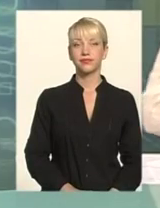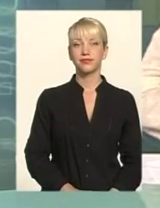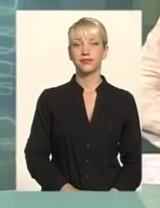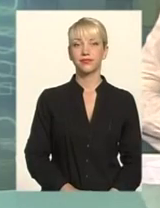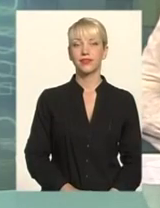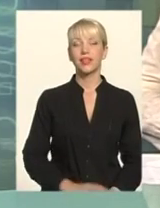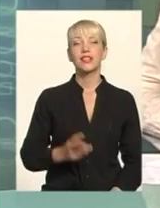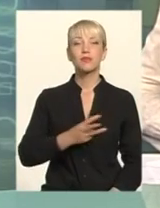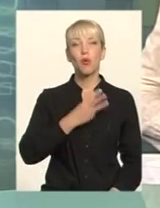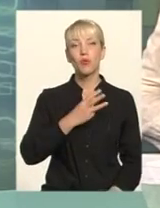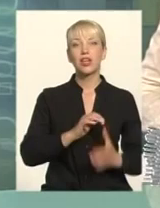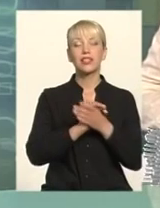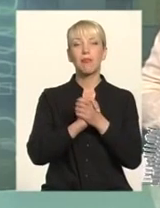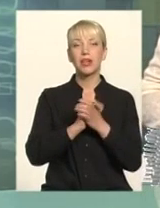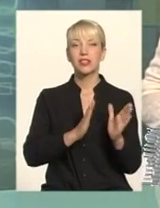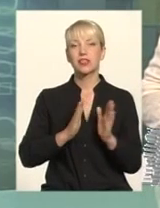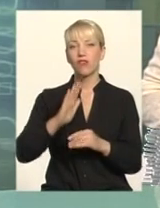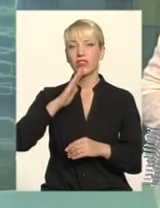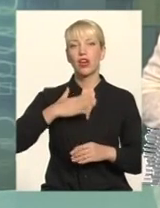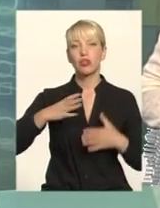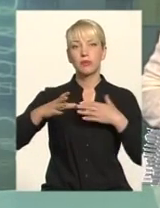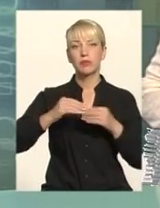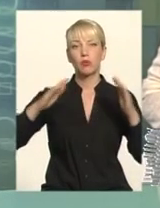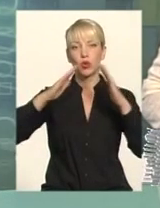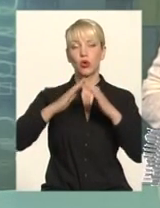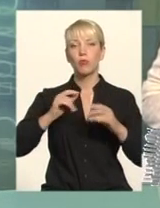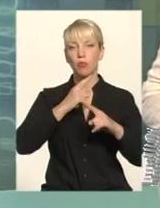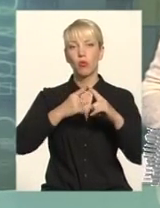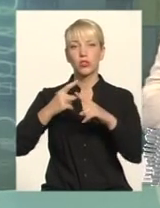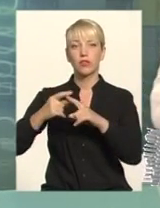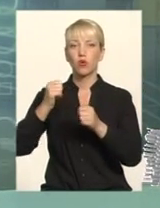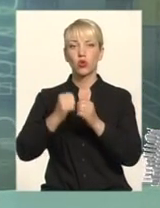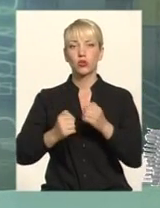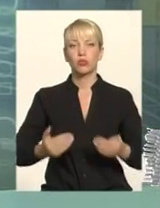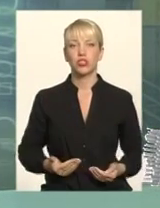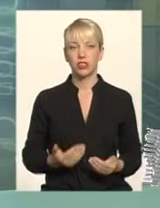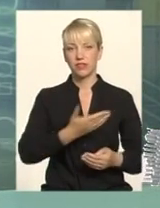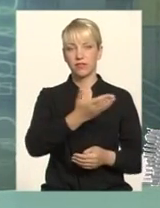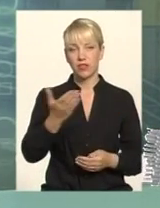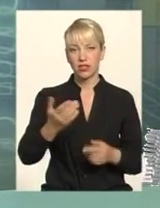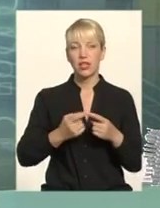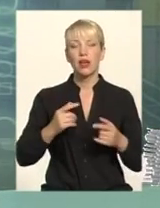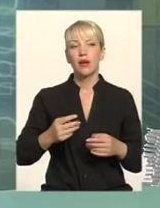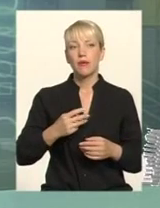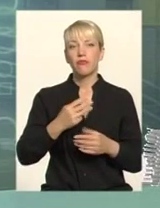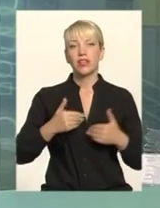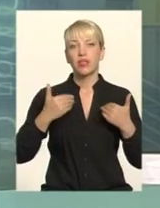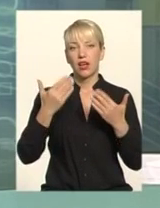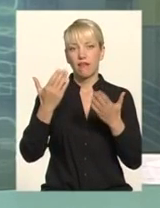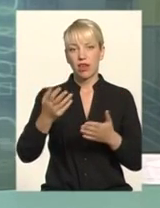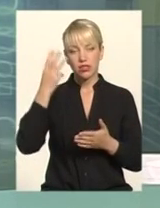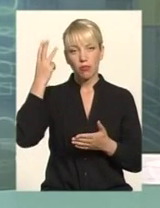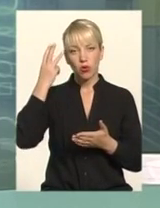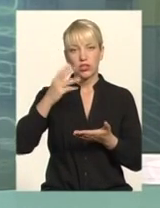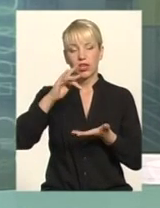Із побажаннями миру, злагоди у нашому спільному домі та позитиву у житті кожного Вас вітає Хмельницька обласна державна телерадіокомпанія